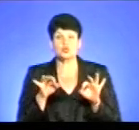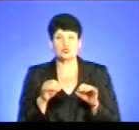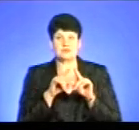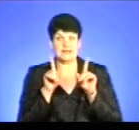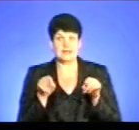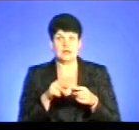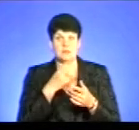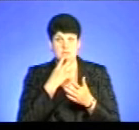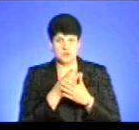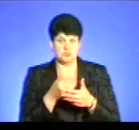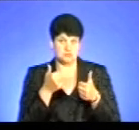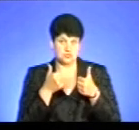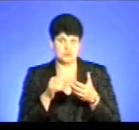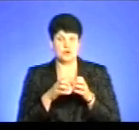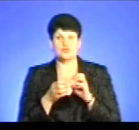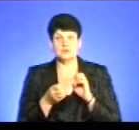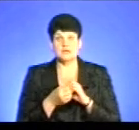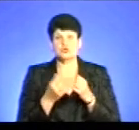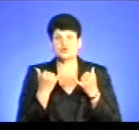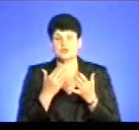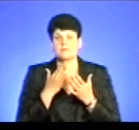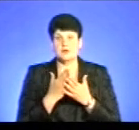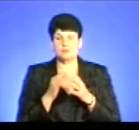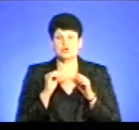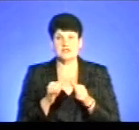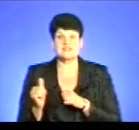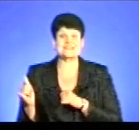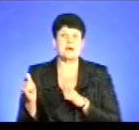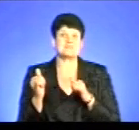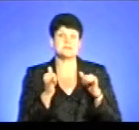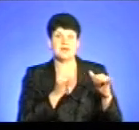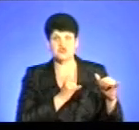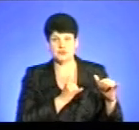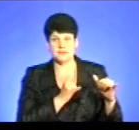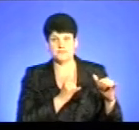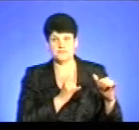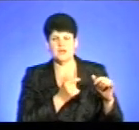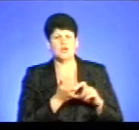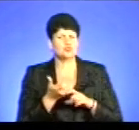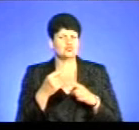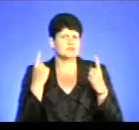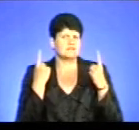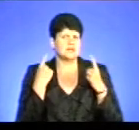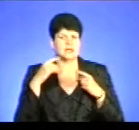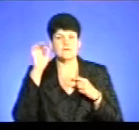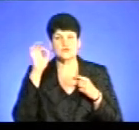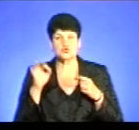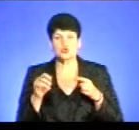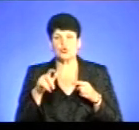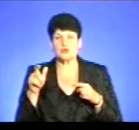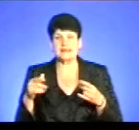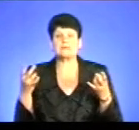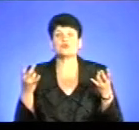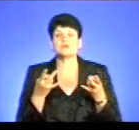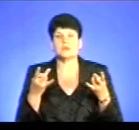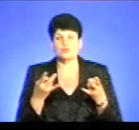бачимо дуже позитивний результат, тому що сьогодні ми маємо можливість забезпечити дуже великий відсоток людей, які потребують